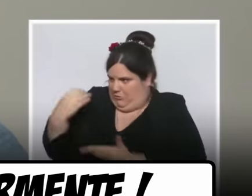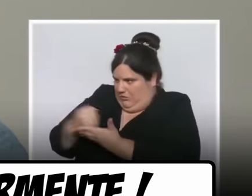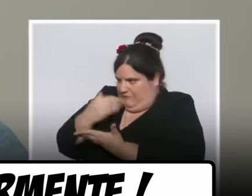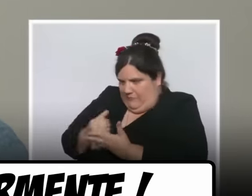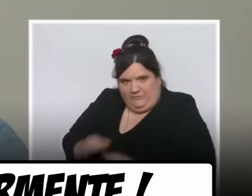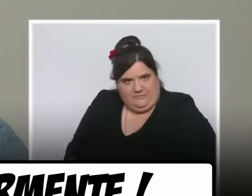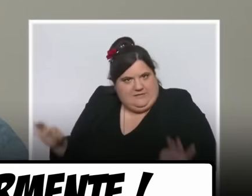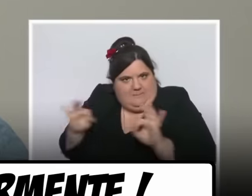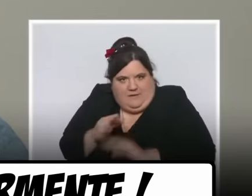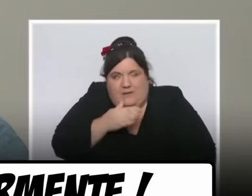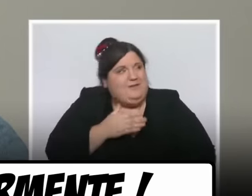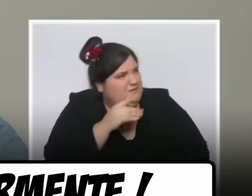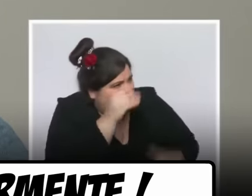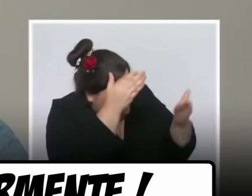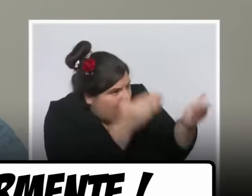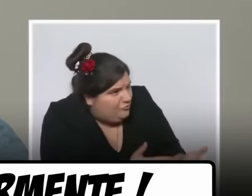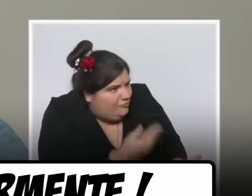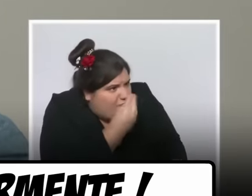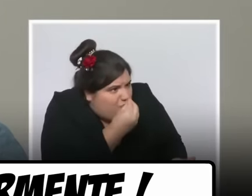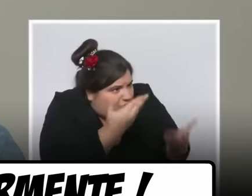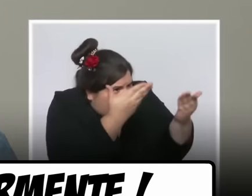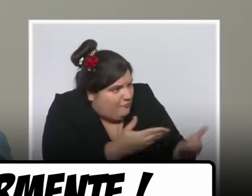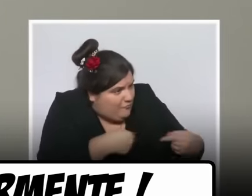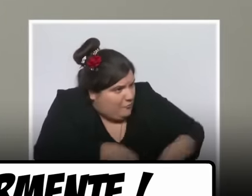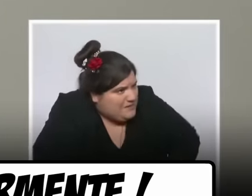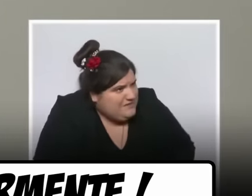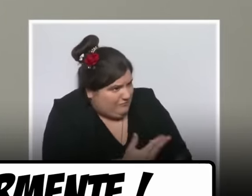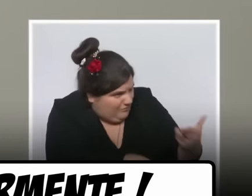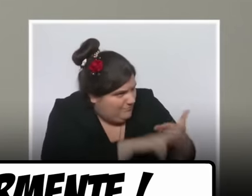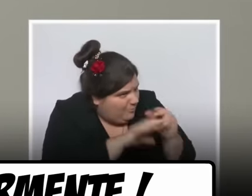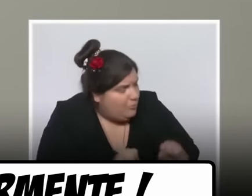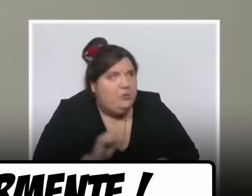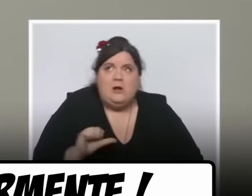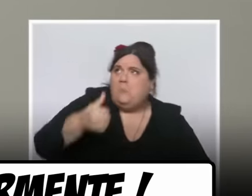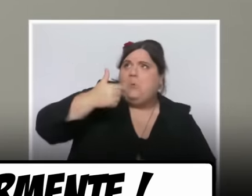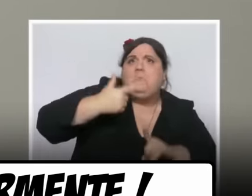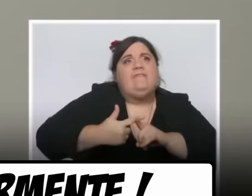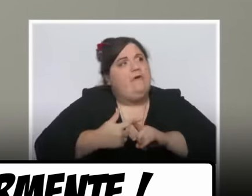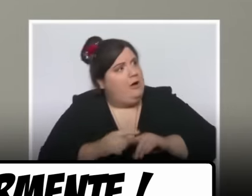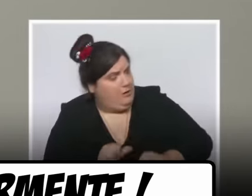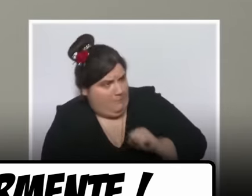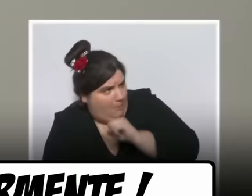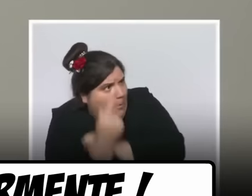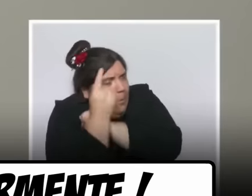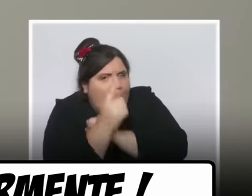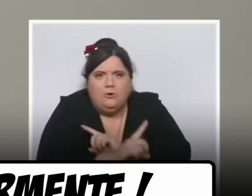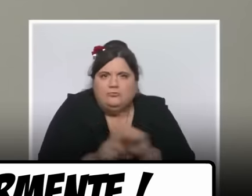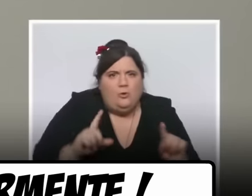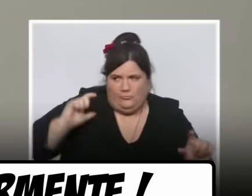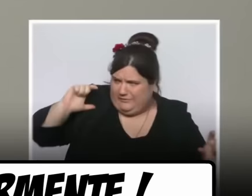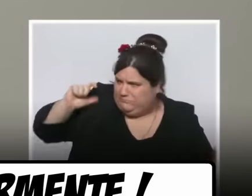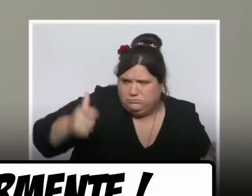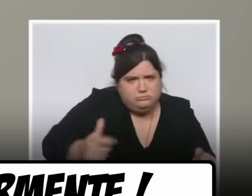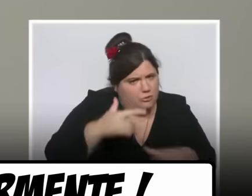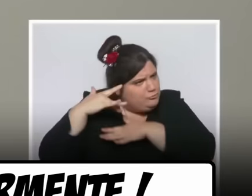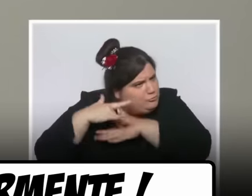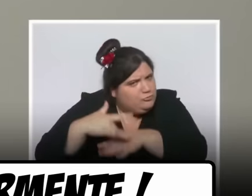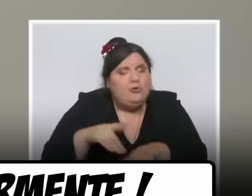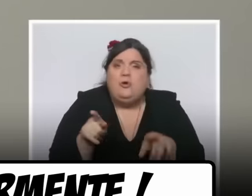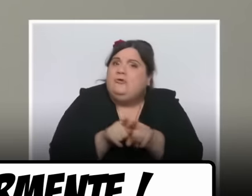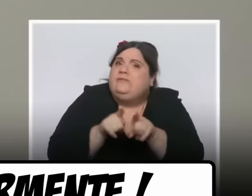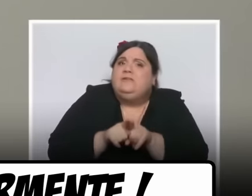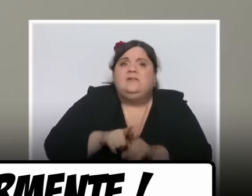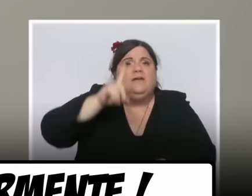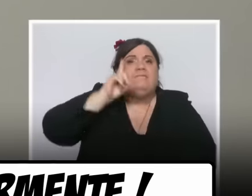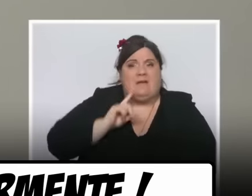votre sentiment en tant que ministre. Je vous ai répondu, je vous répondu. Ce n pas la première fois, ce n pas la première journaliste qui passe une nuit en cellule. Ce n aussi pas la première